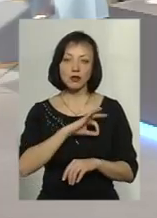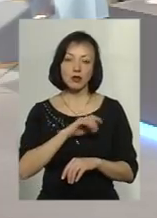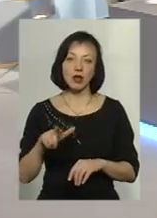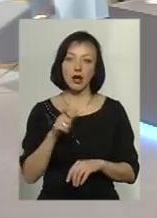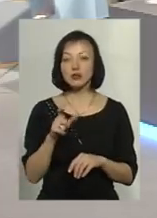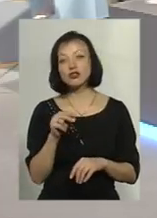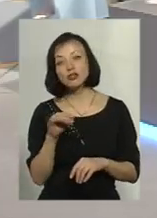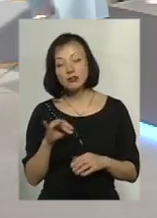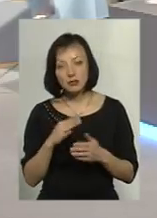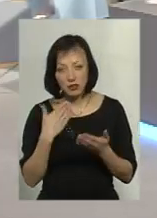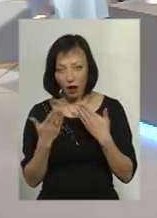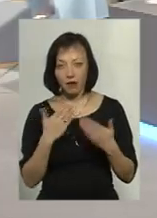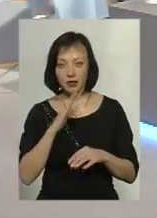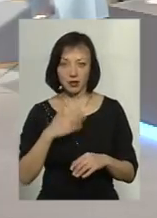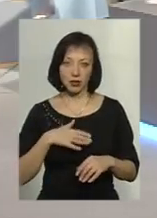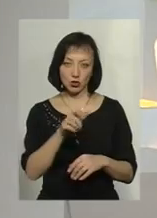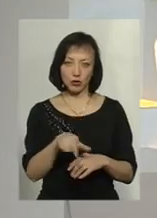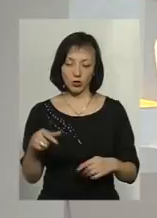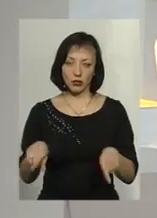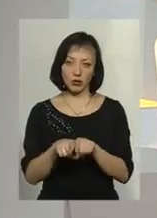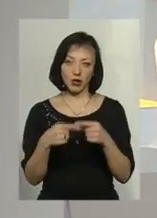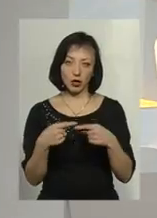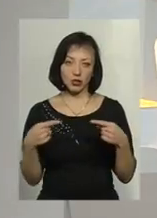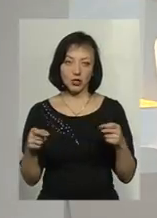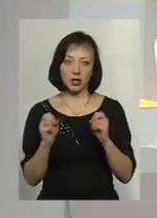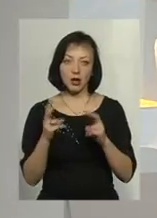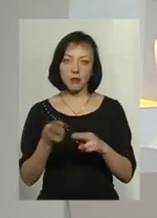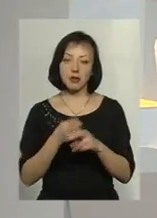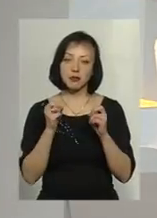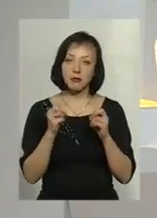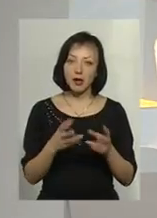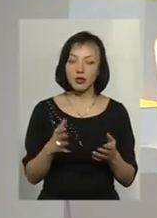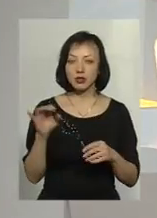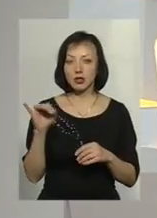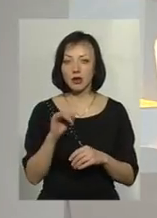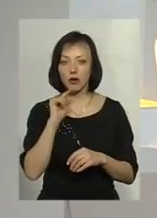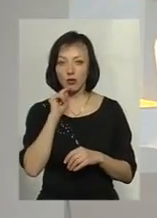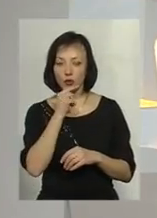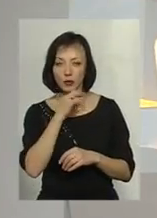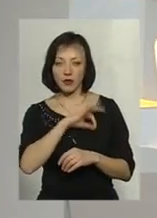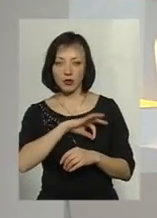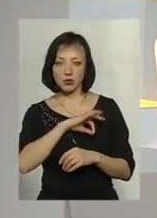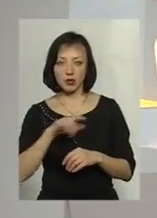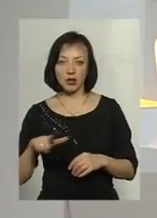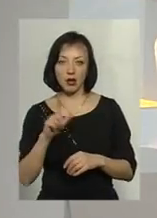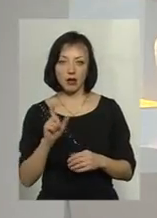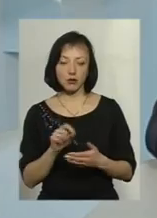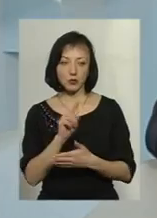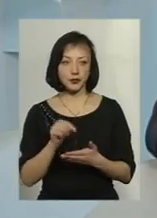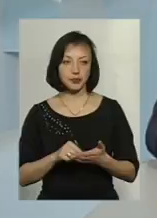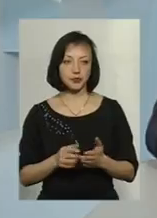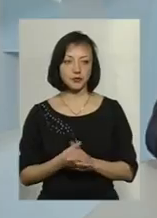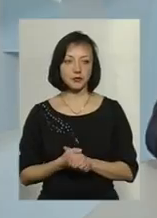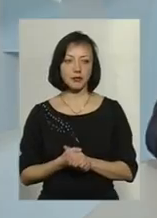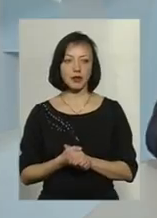газу і щодо ставлення наших людей до таких речей, як безпечне і економне використання газу? Я думаю, що дану